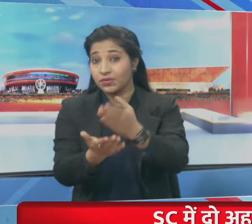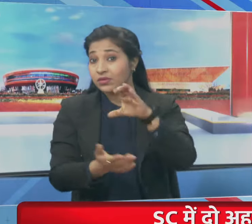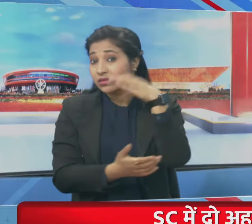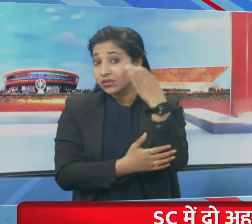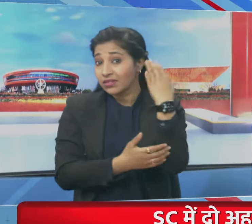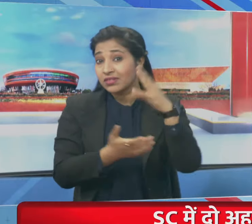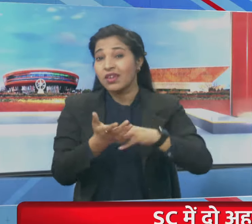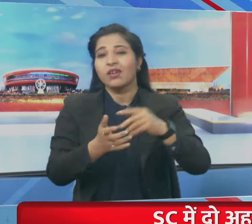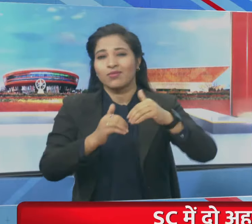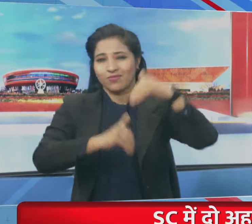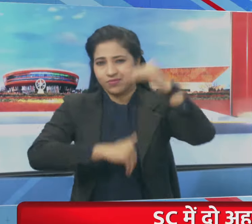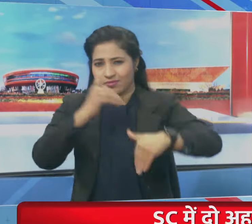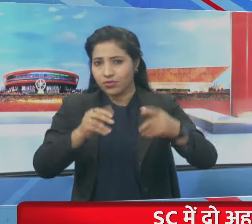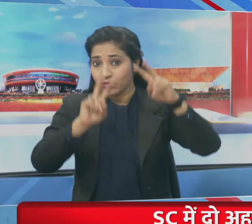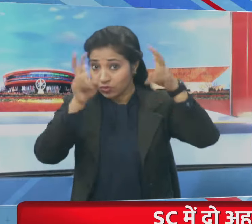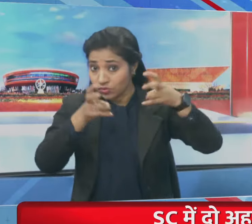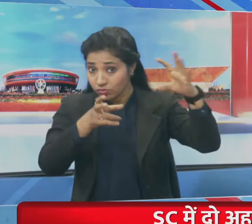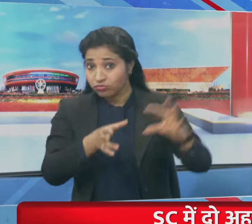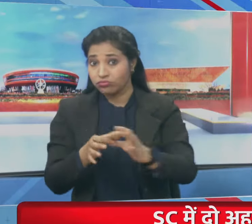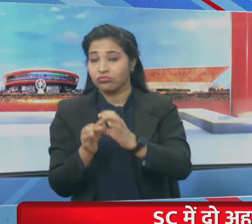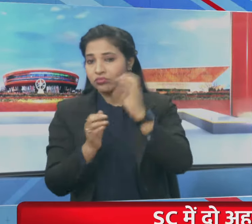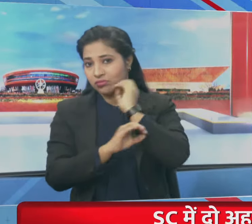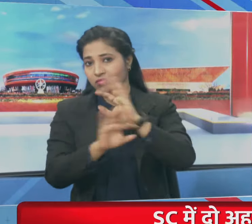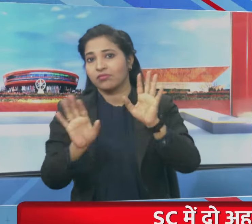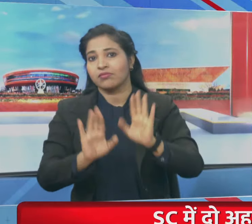मेर चुनाव मामले पर भी होगी सुनवाई